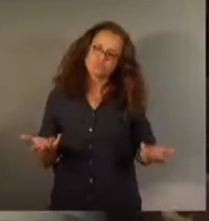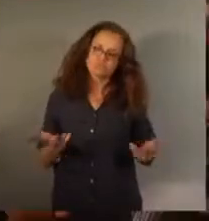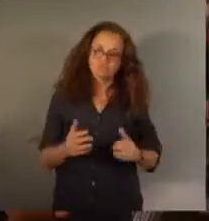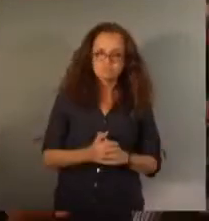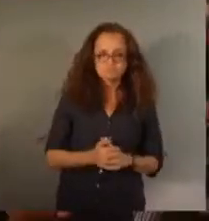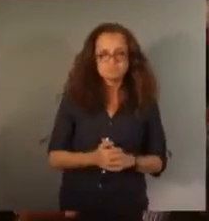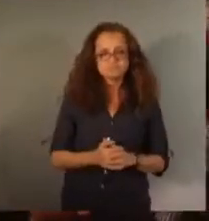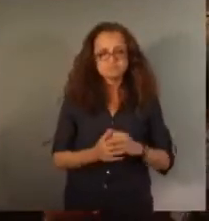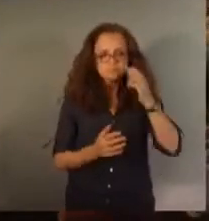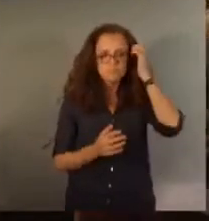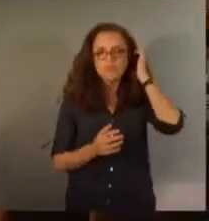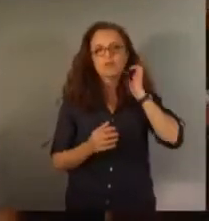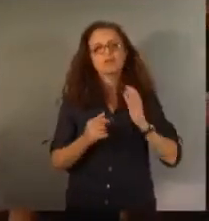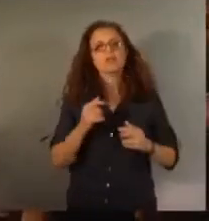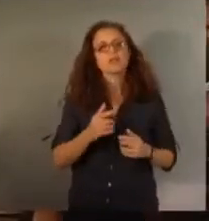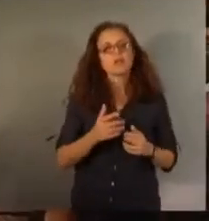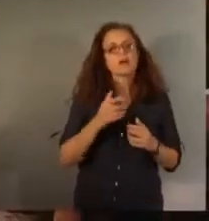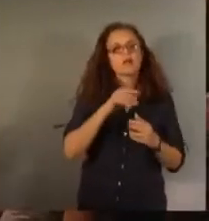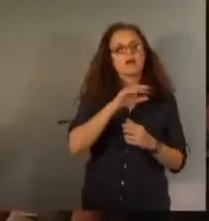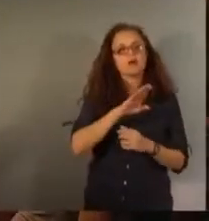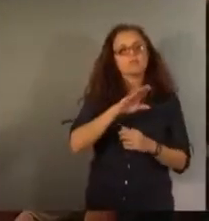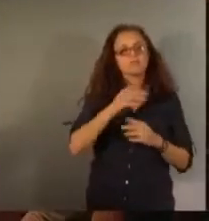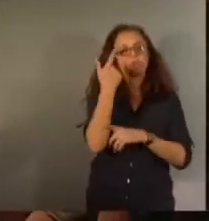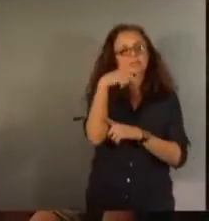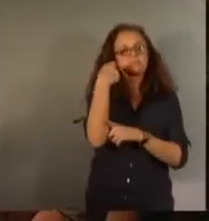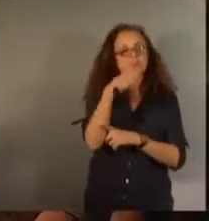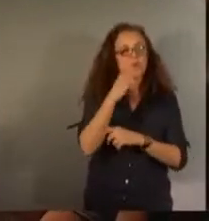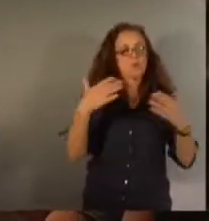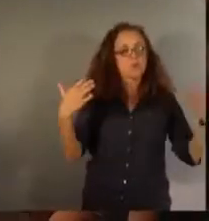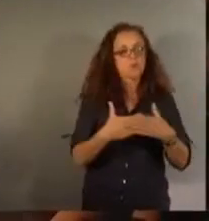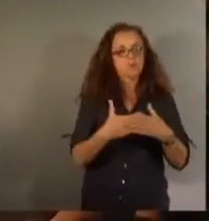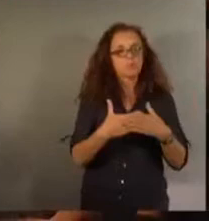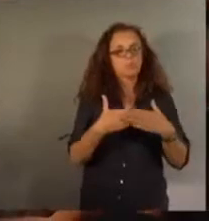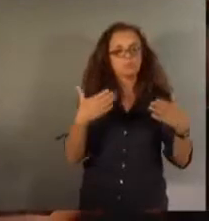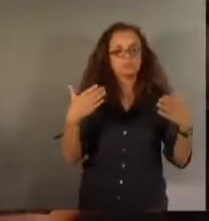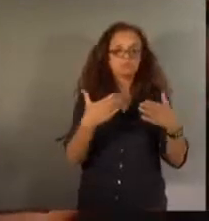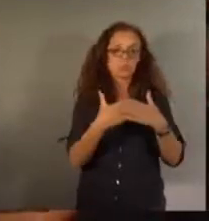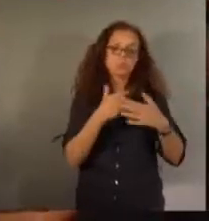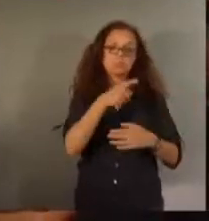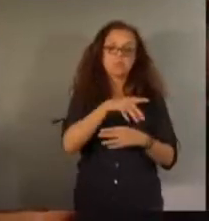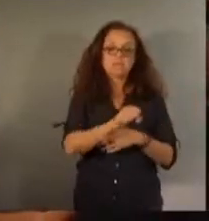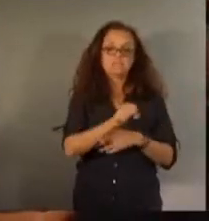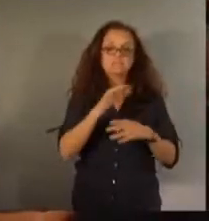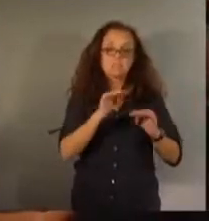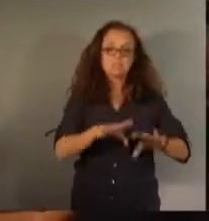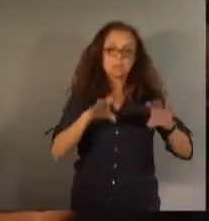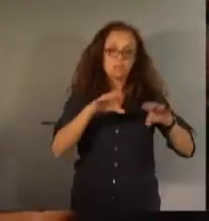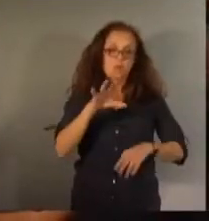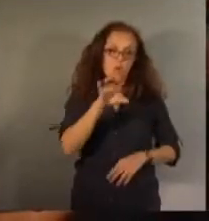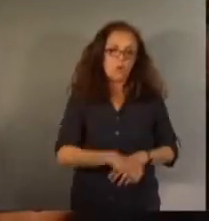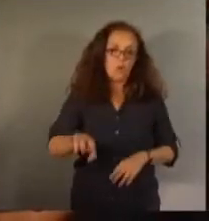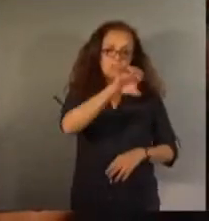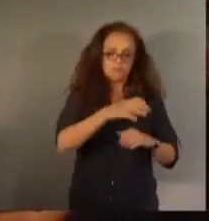Et voici Udo Bullmann, président du groupe du Parti Socialiste au Parlement européen.